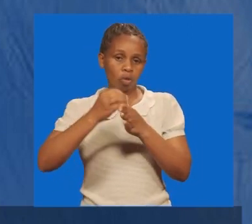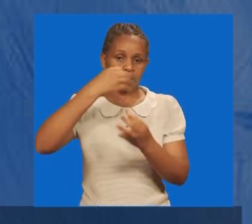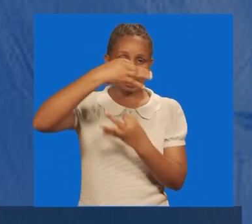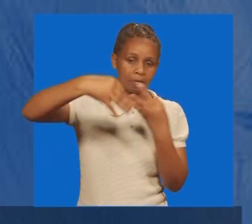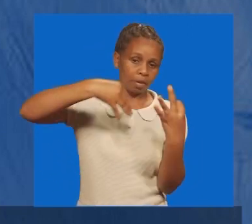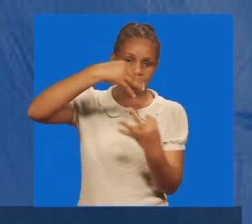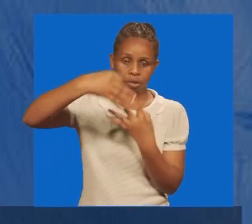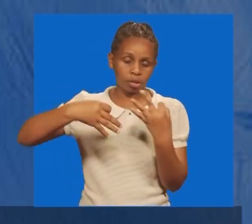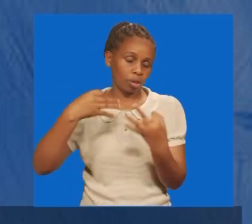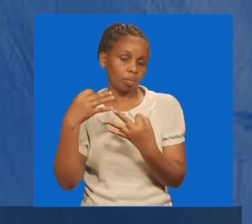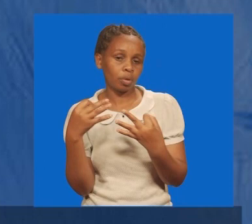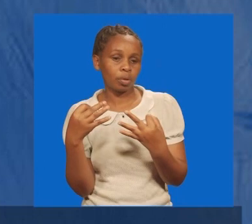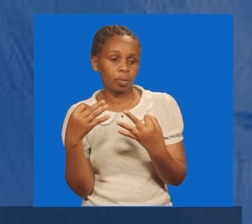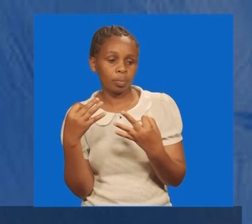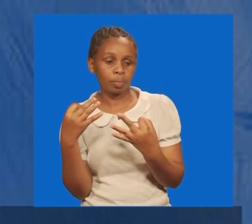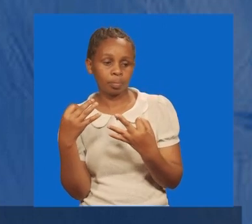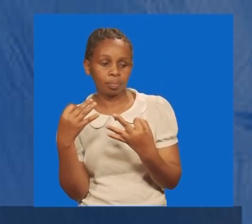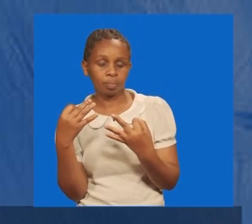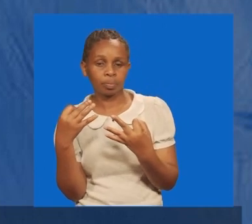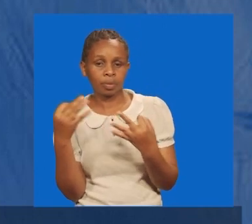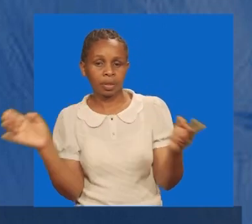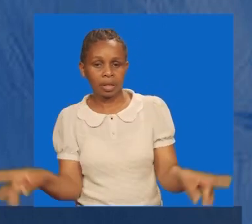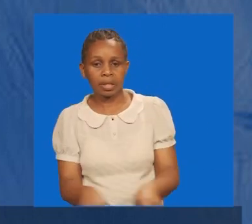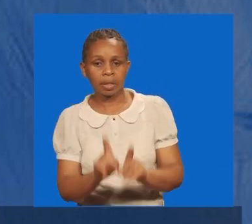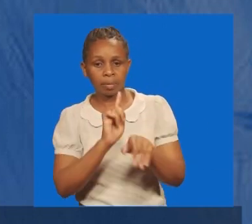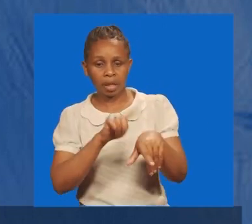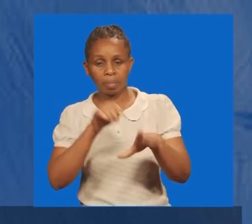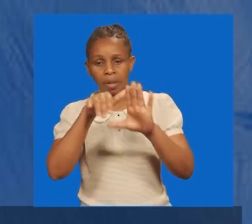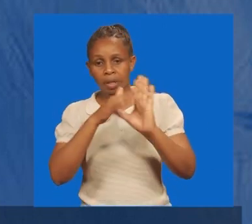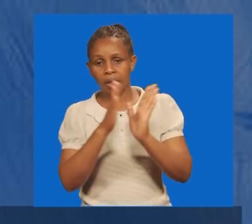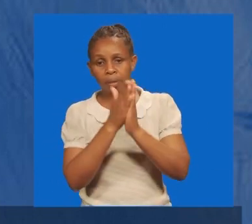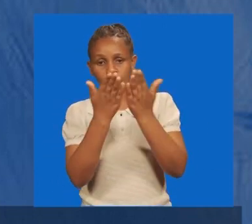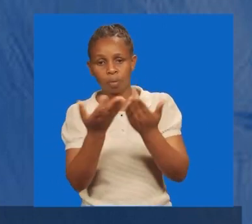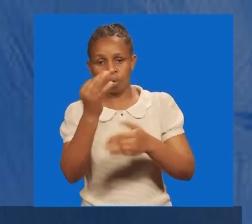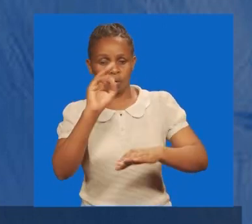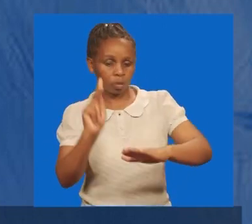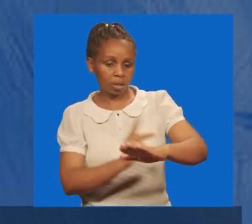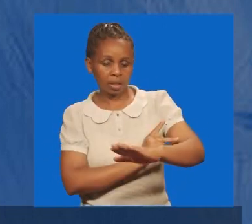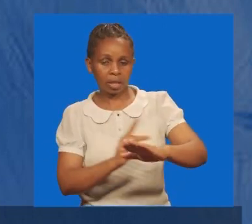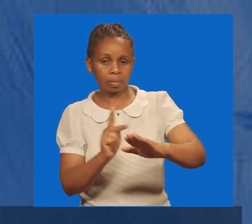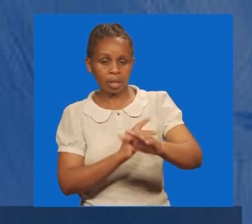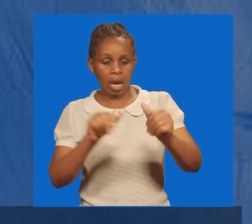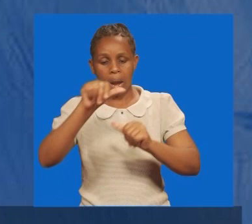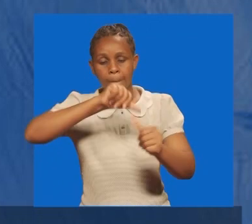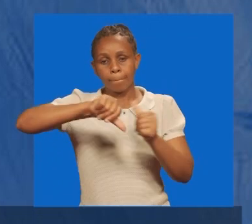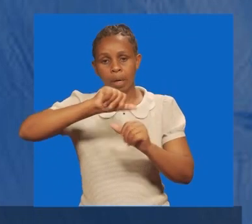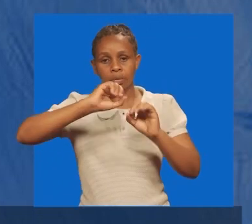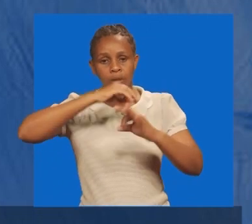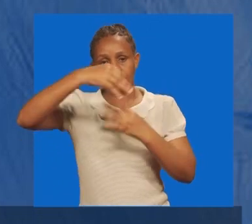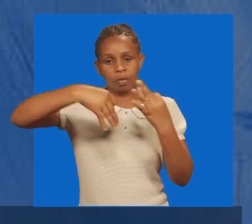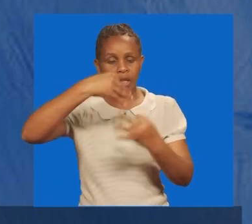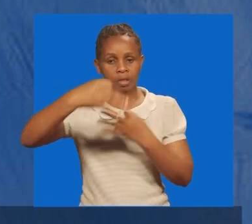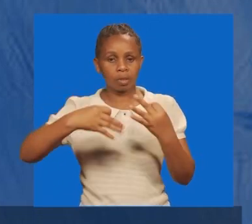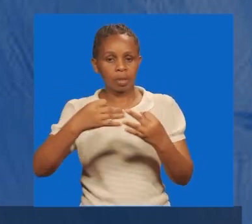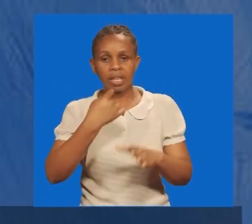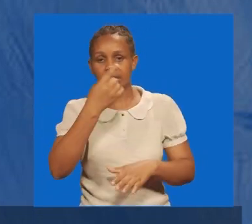aaa, ukiangalia pia, kwenye iyo kitabu ya zaburi, uangalia mambo pale, ushirika, bimu nasema